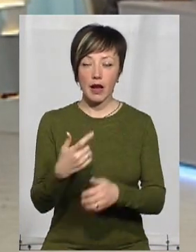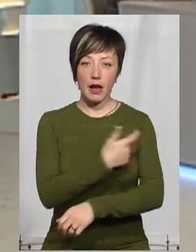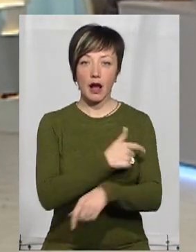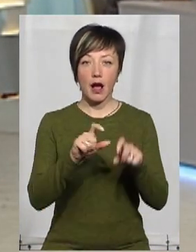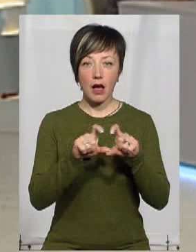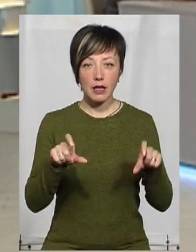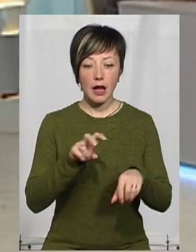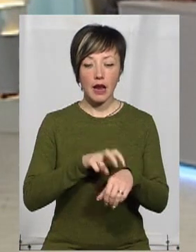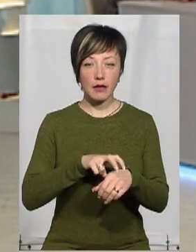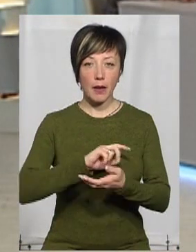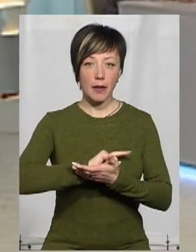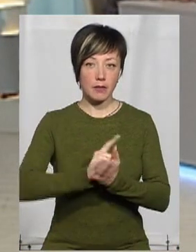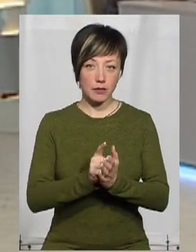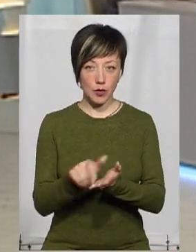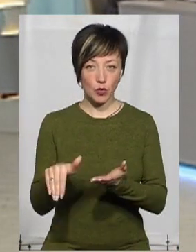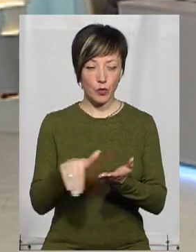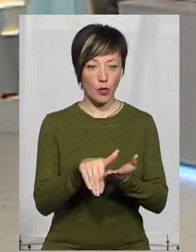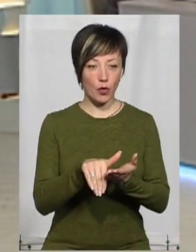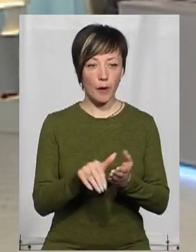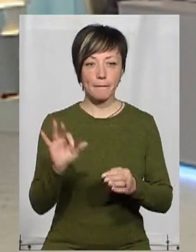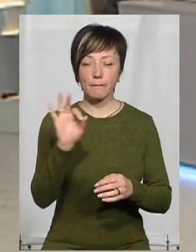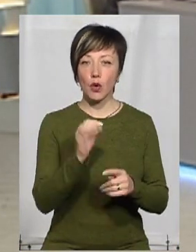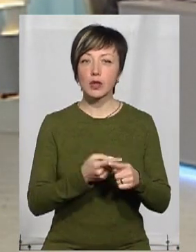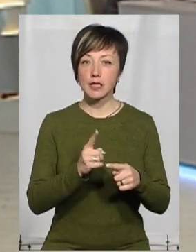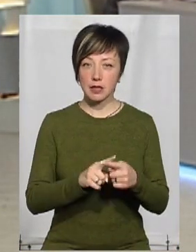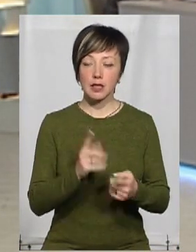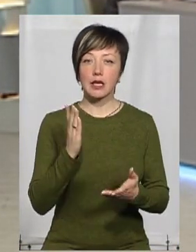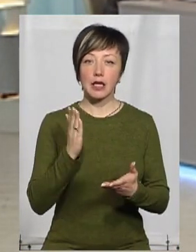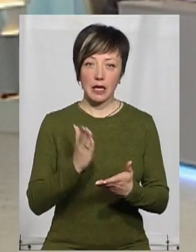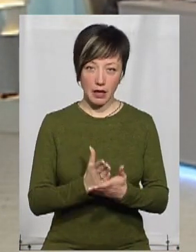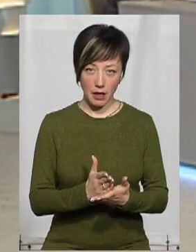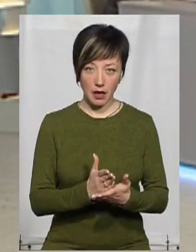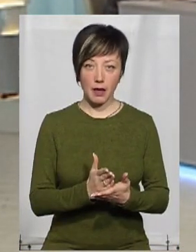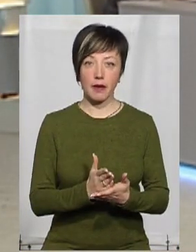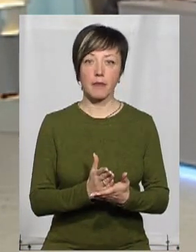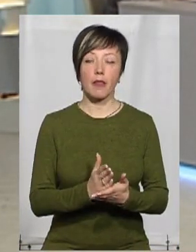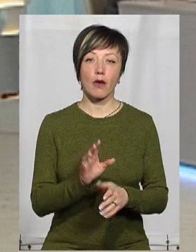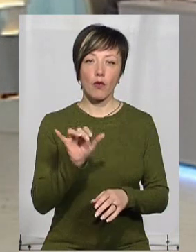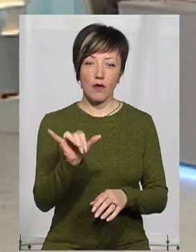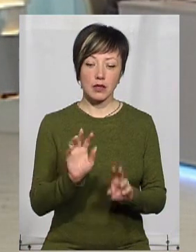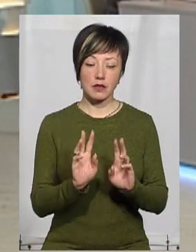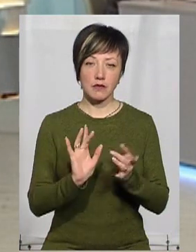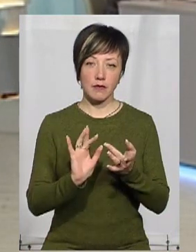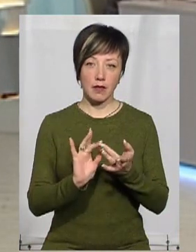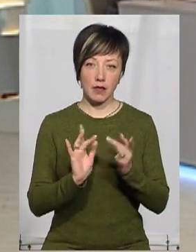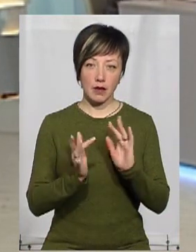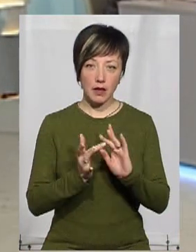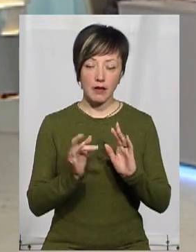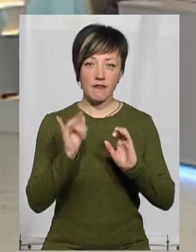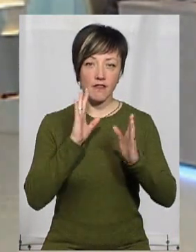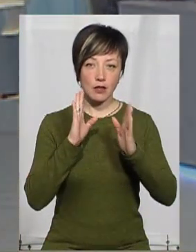лікарень і лікарів невідкладної медичної допомоги. Про це є на сторінці ініціативи у Facebook.